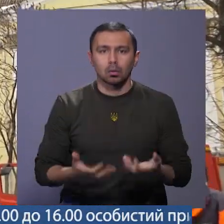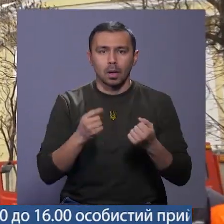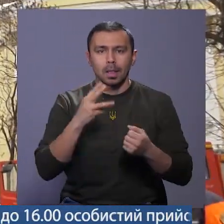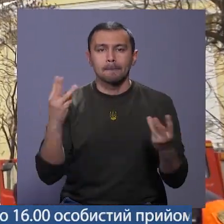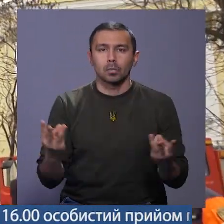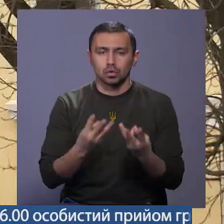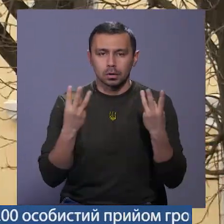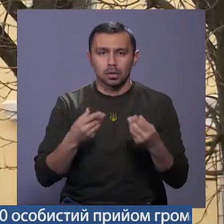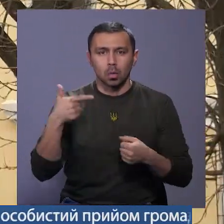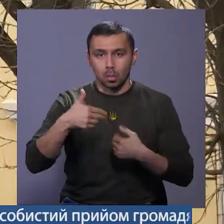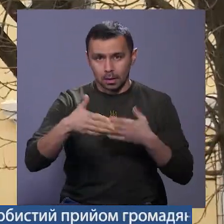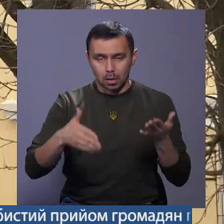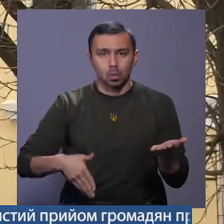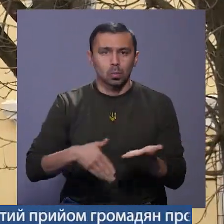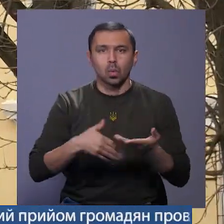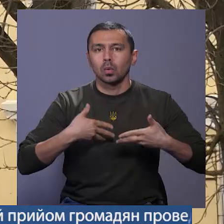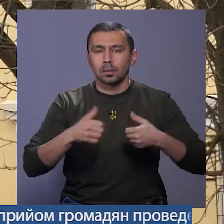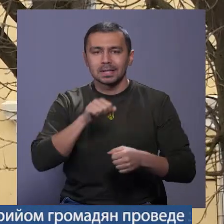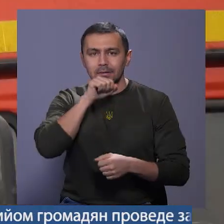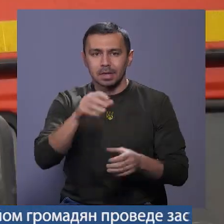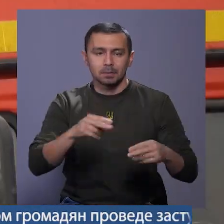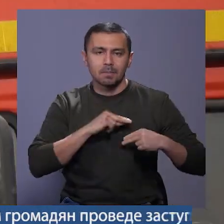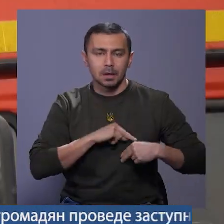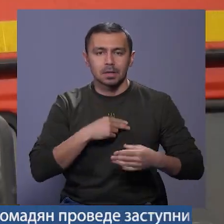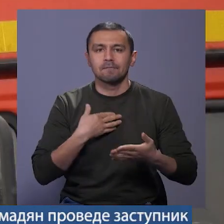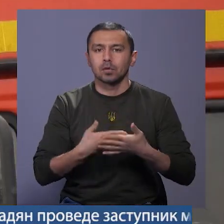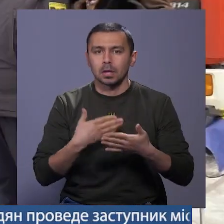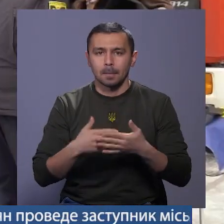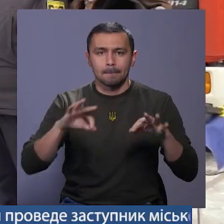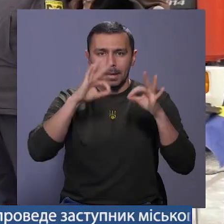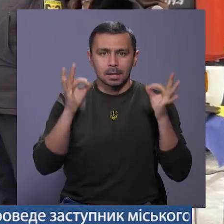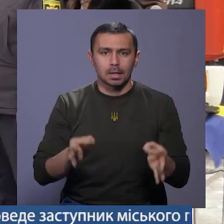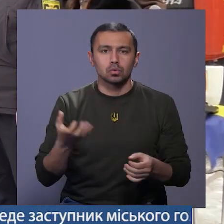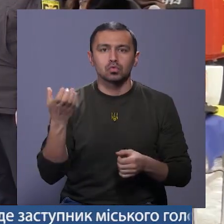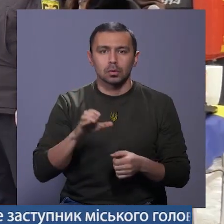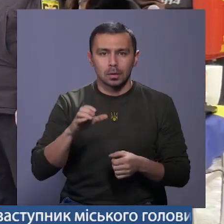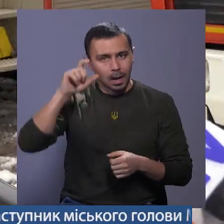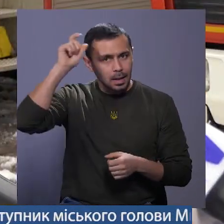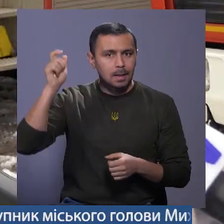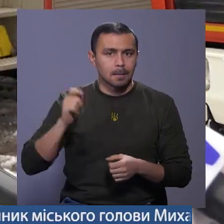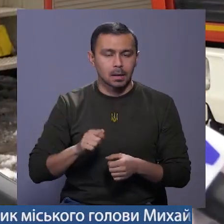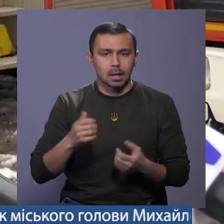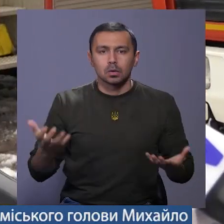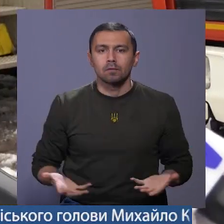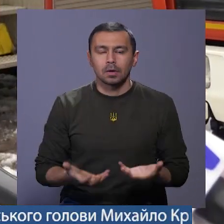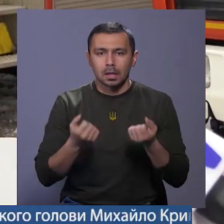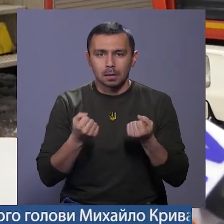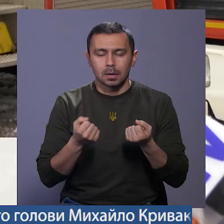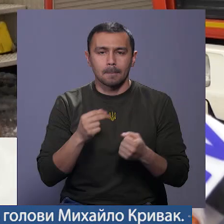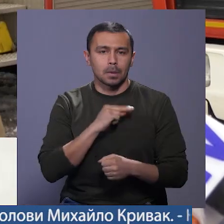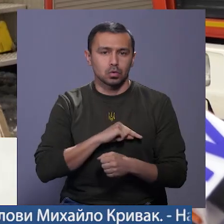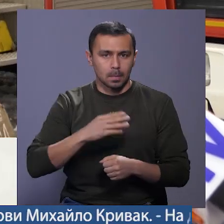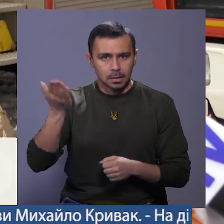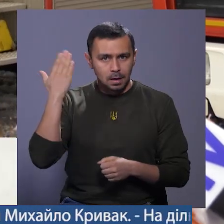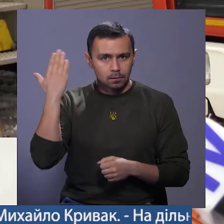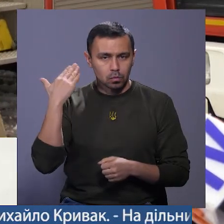пожежах. Гуманітарну допомогу отримали завдяки співпраці з волонтерами «Мистецької сотні Гайдамаки». З рятувальниками ми працюємо давно,